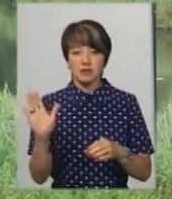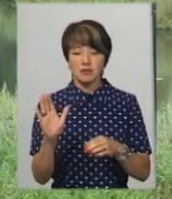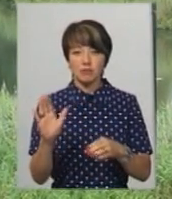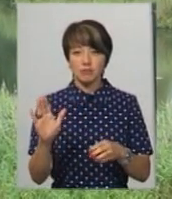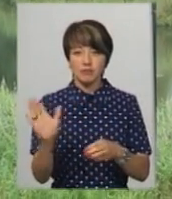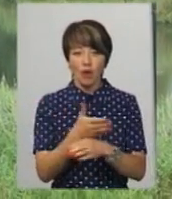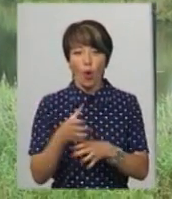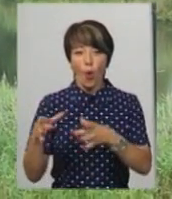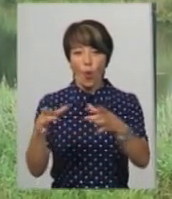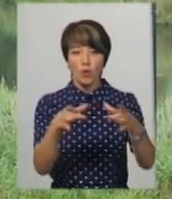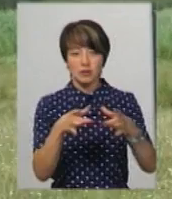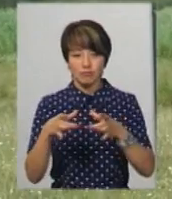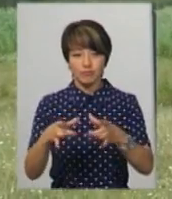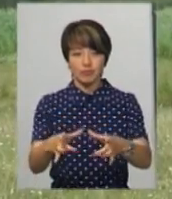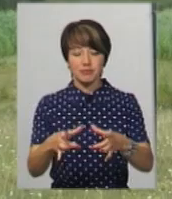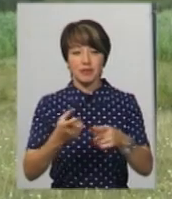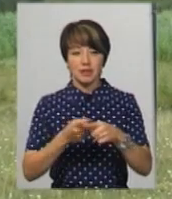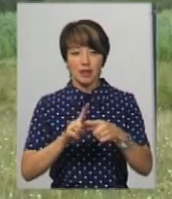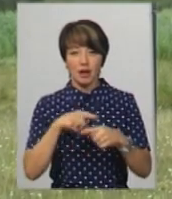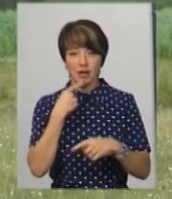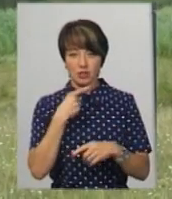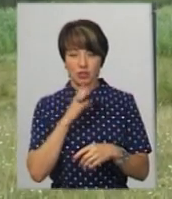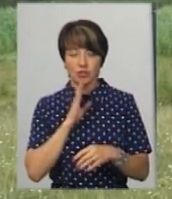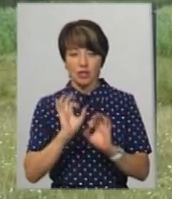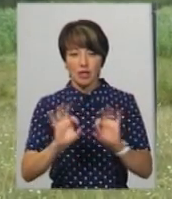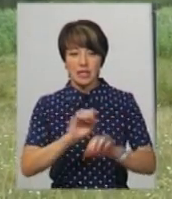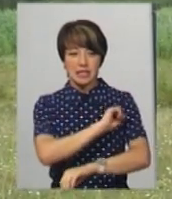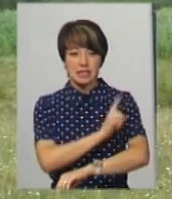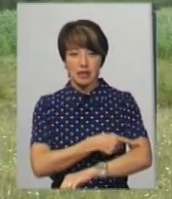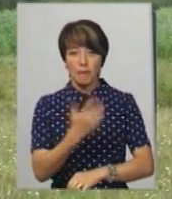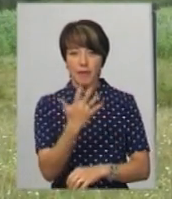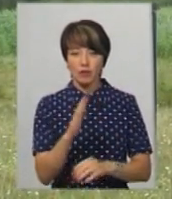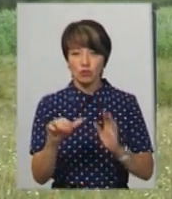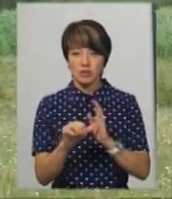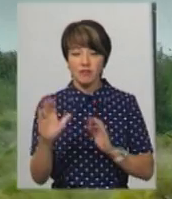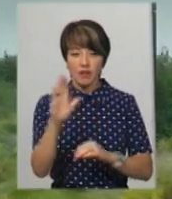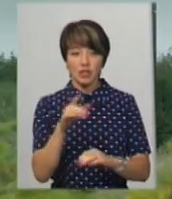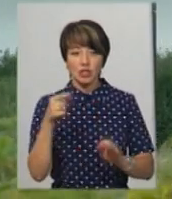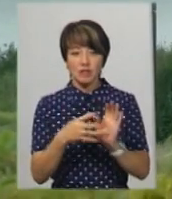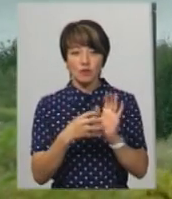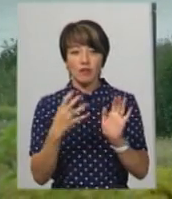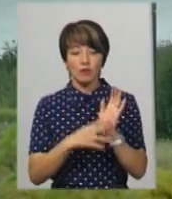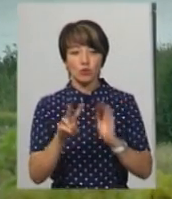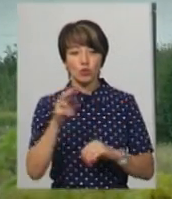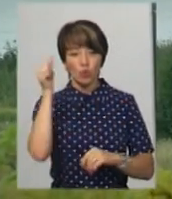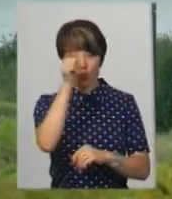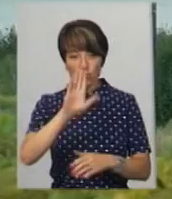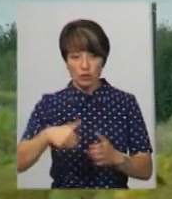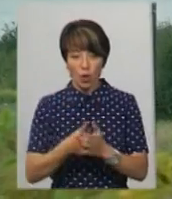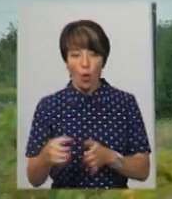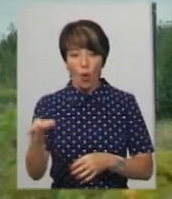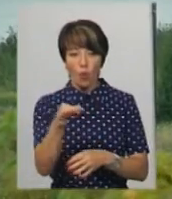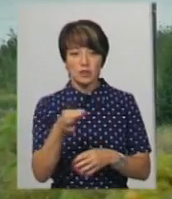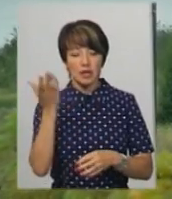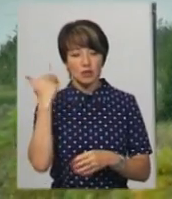Очерету, котрий ріс на торфяні Устілць, каже Лілія Давидова. Сильний вітер подув з 5 на 6 вересня 1992 року. З тих пір острів,